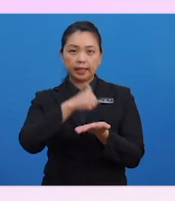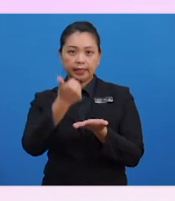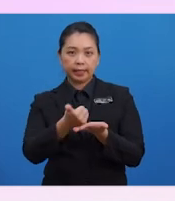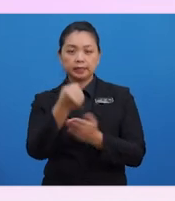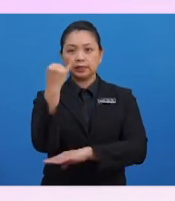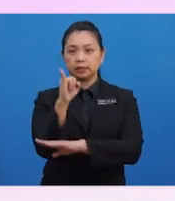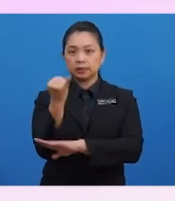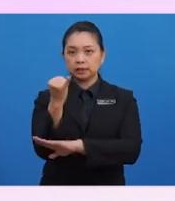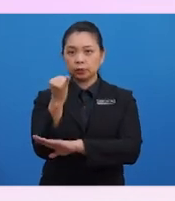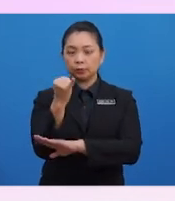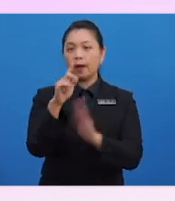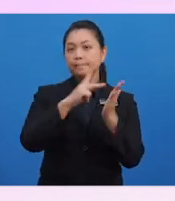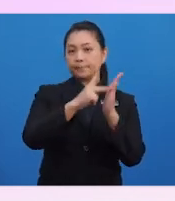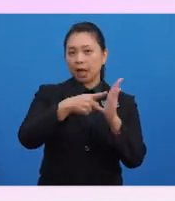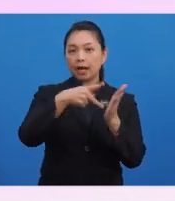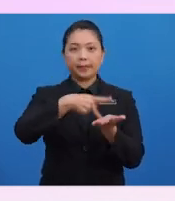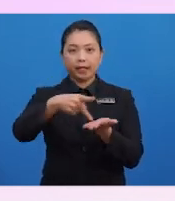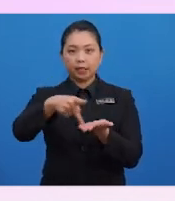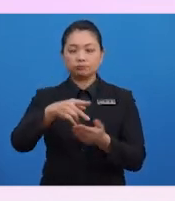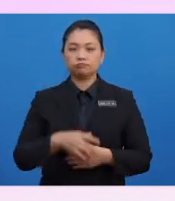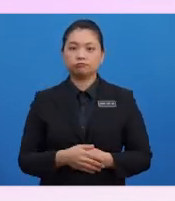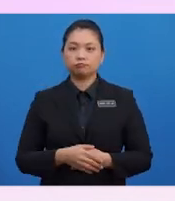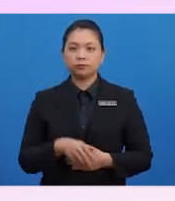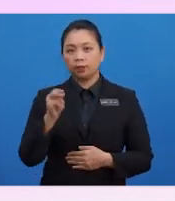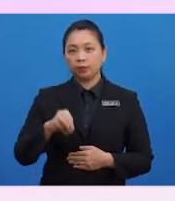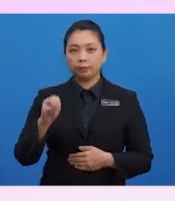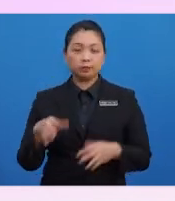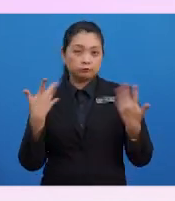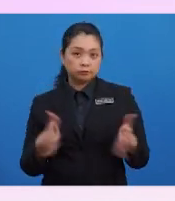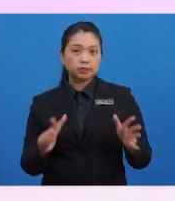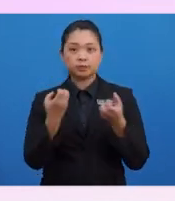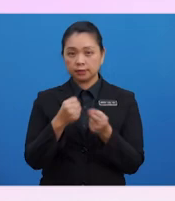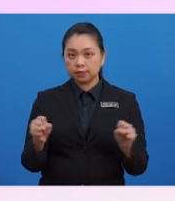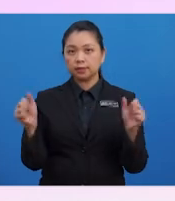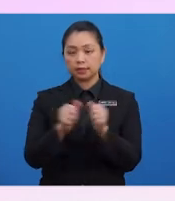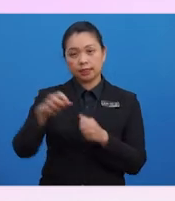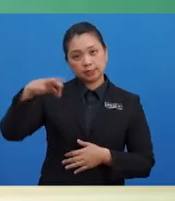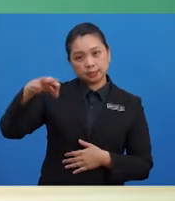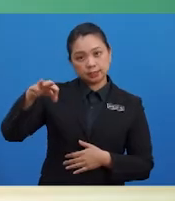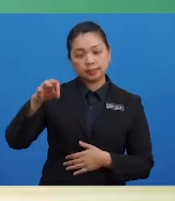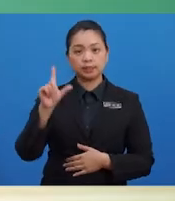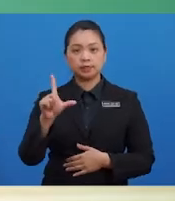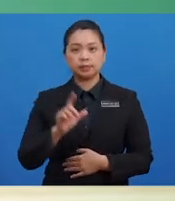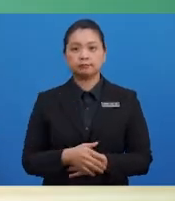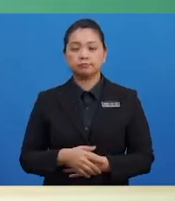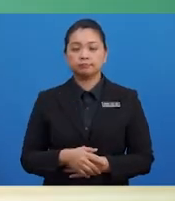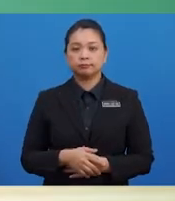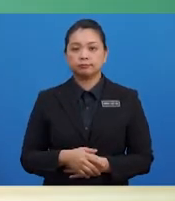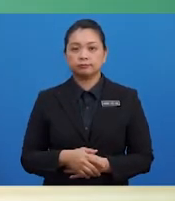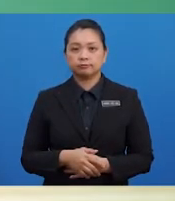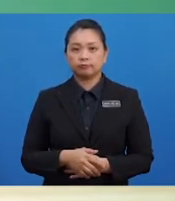insurans perabaya. Murid-murid sudah bersedia dengan helayan ledger? Baiklah,